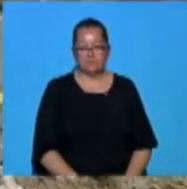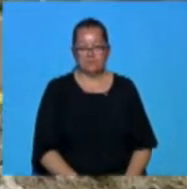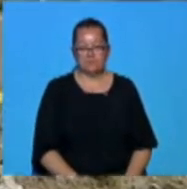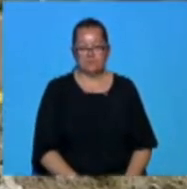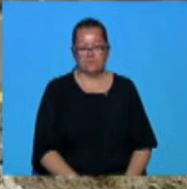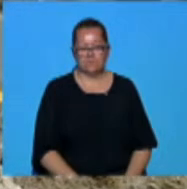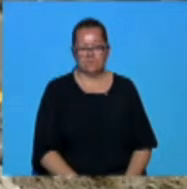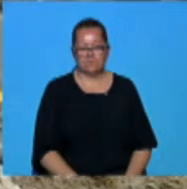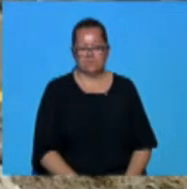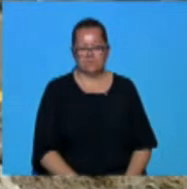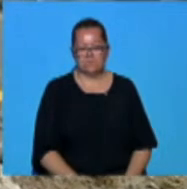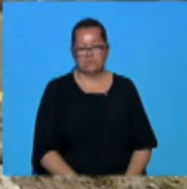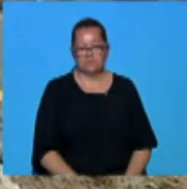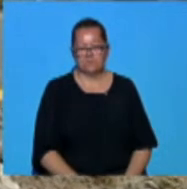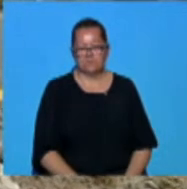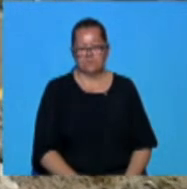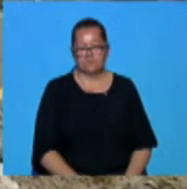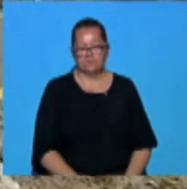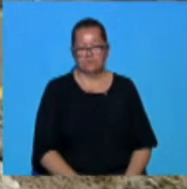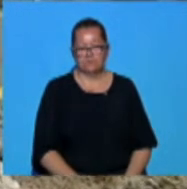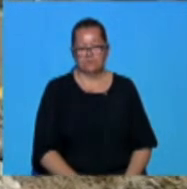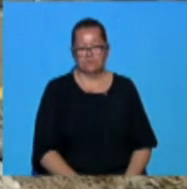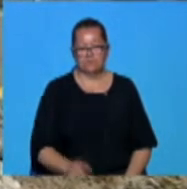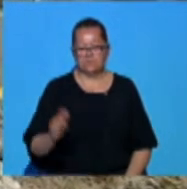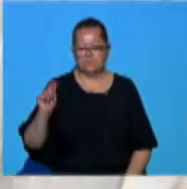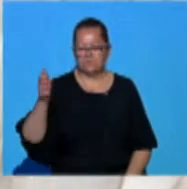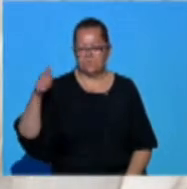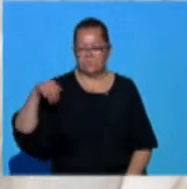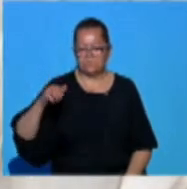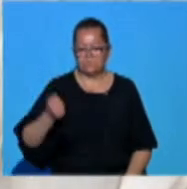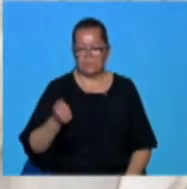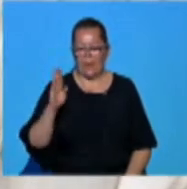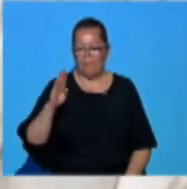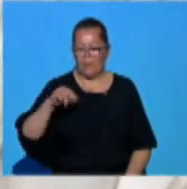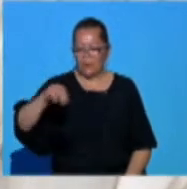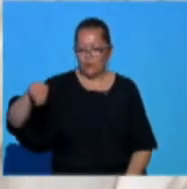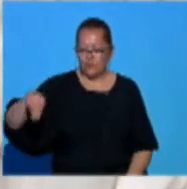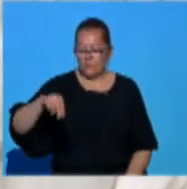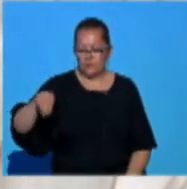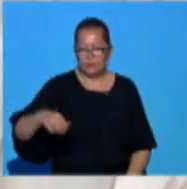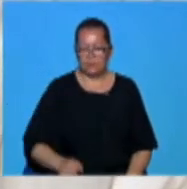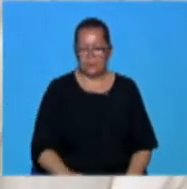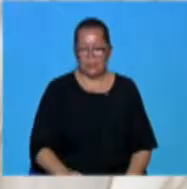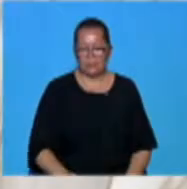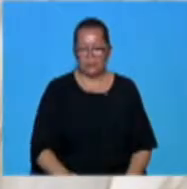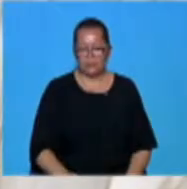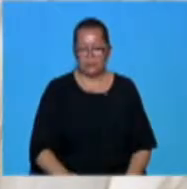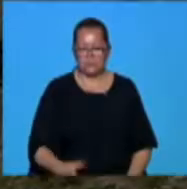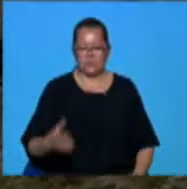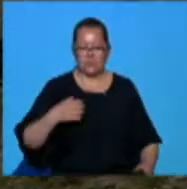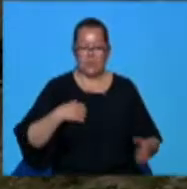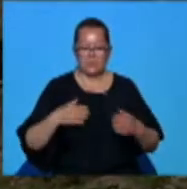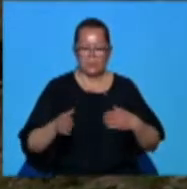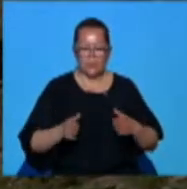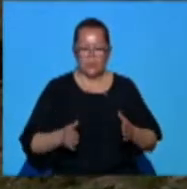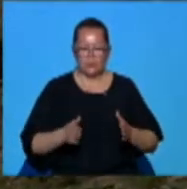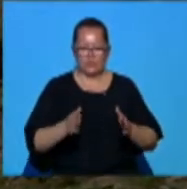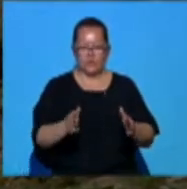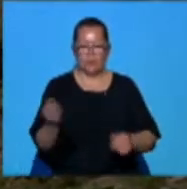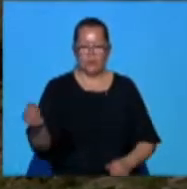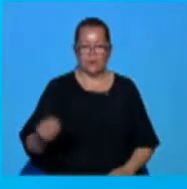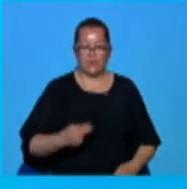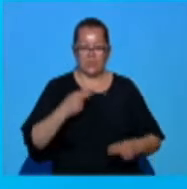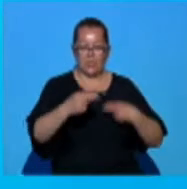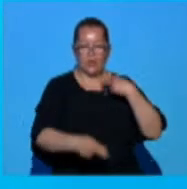traversa acest drum în condiții maxime de siguranță. Transalpina tranzitează patru județe și este unul dintre cele mai spectaculoase drumuri din lume.